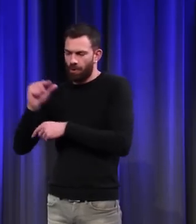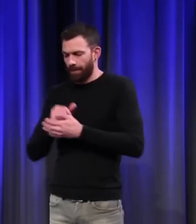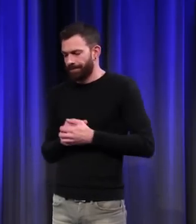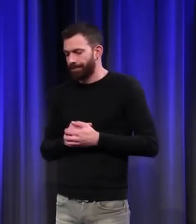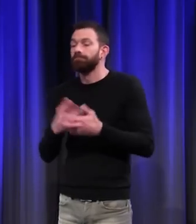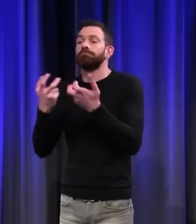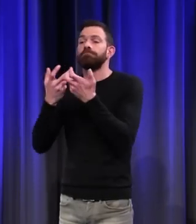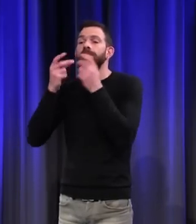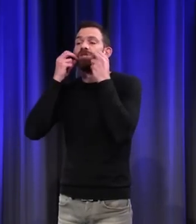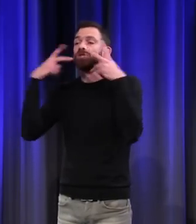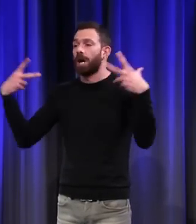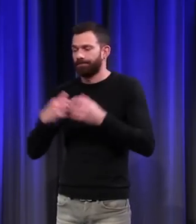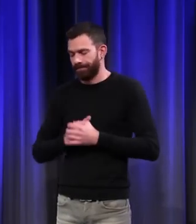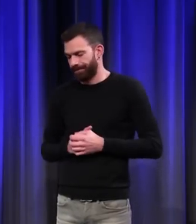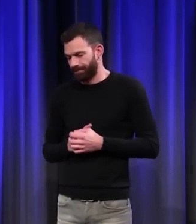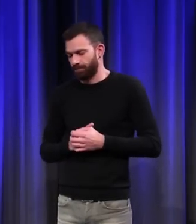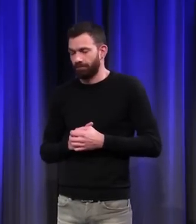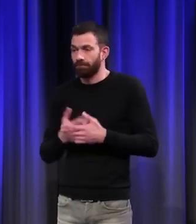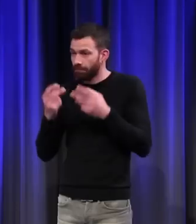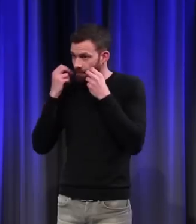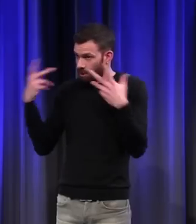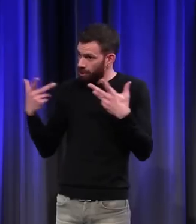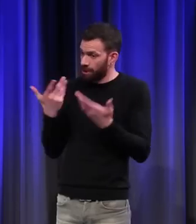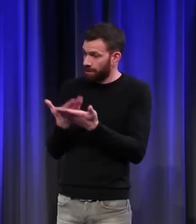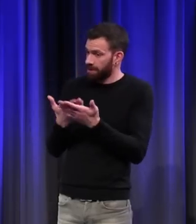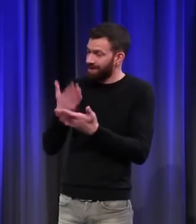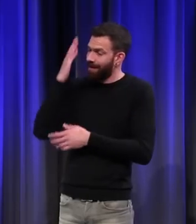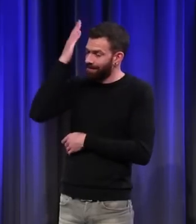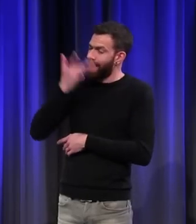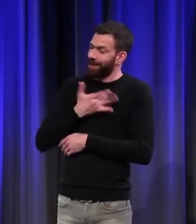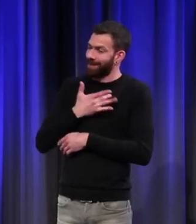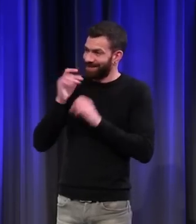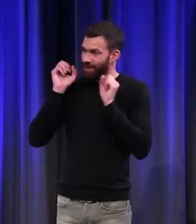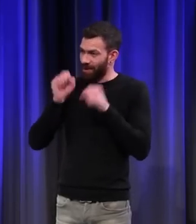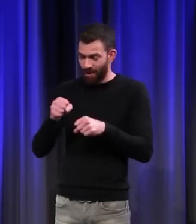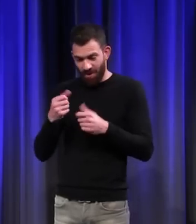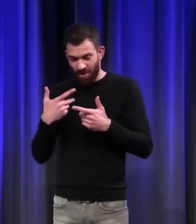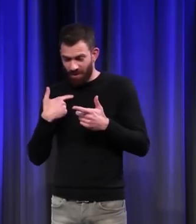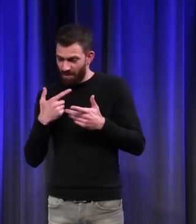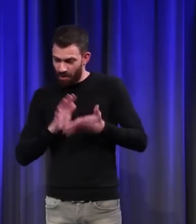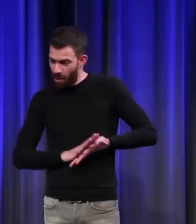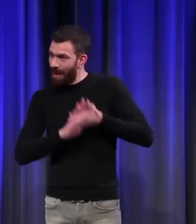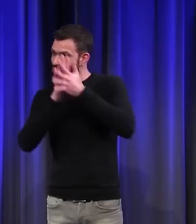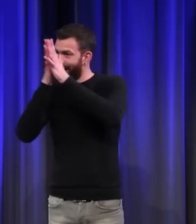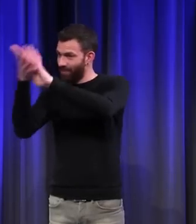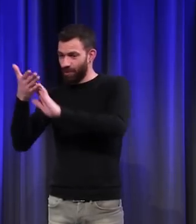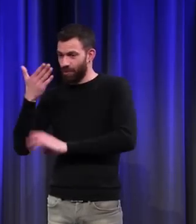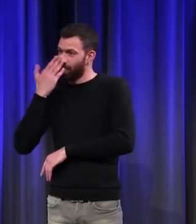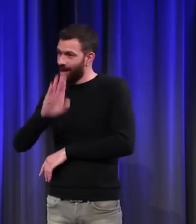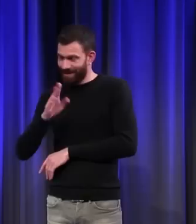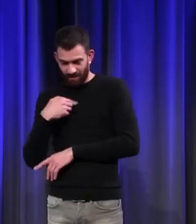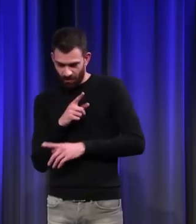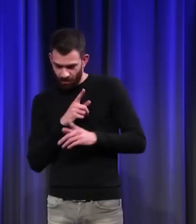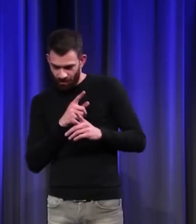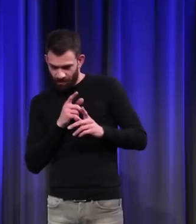Le chat, par exemple. Le chat, c'est un bon animal pour suivre les évolutions des attitudes envers tel